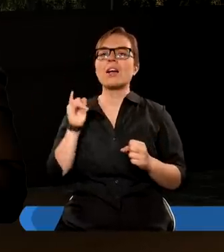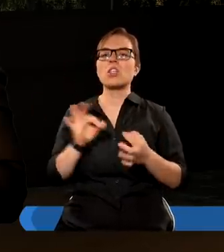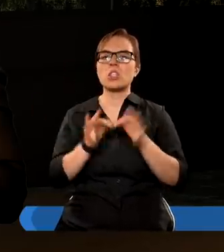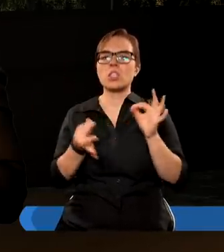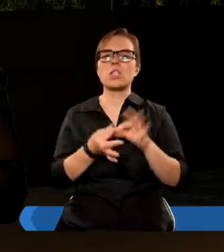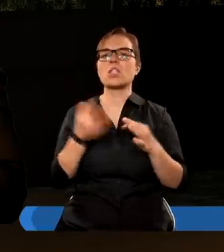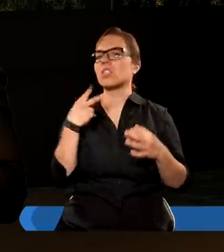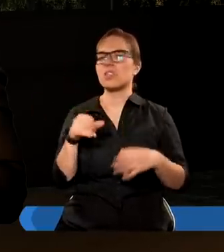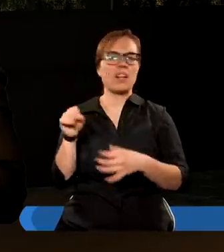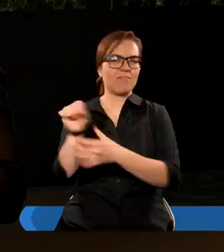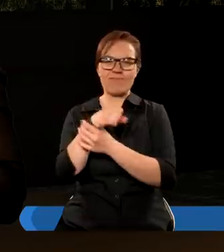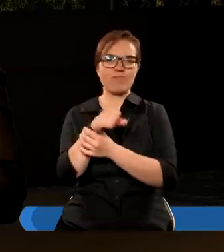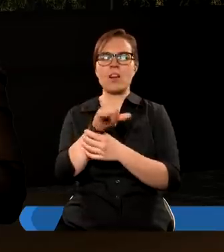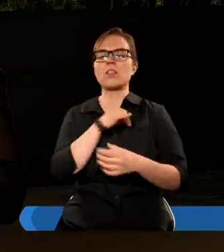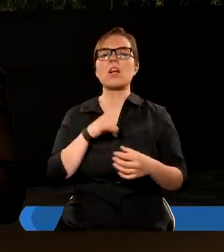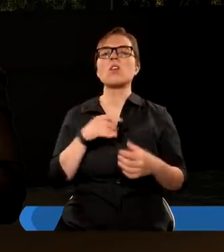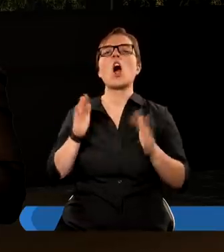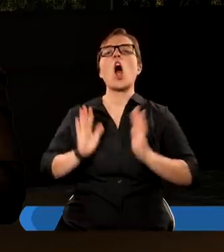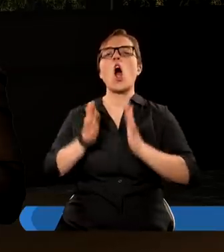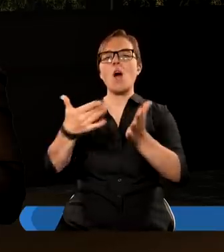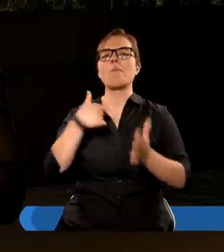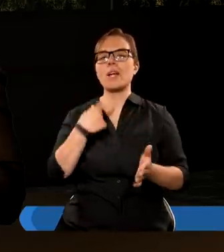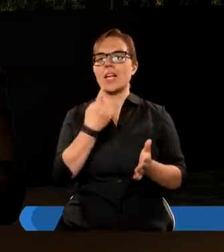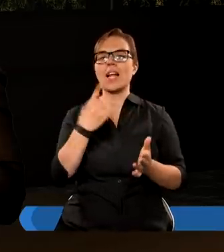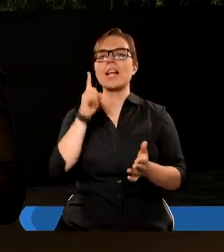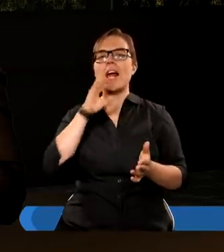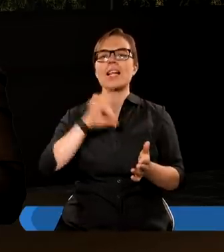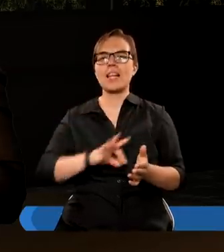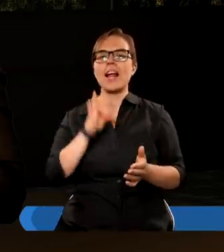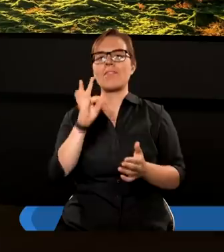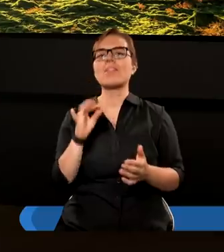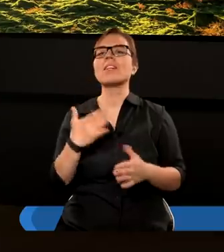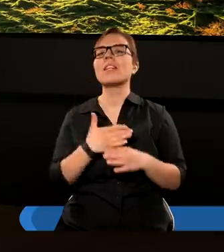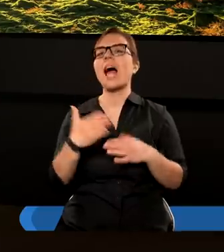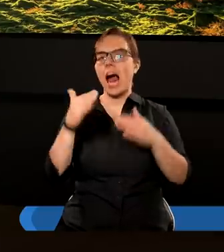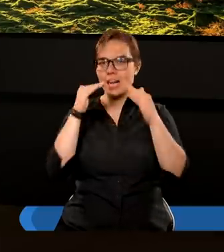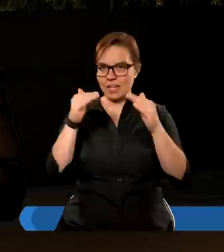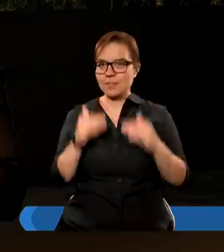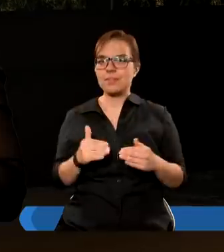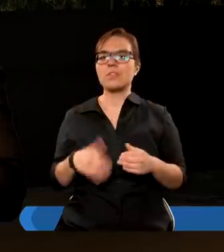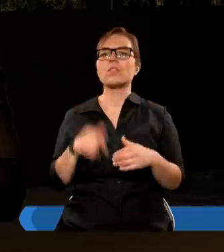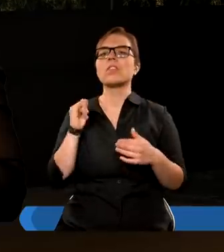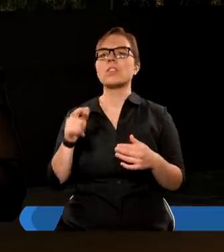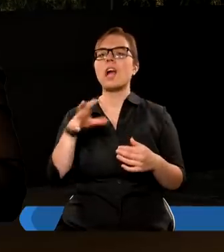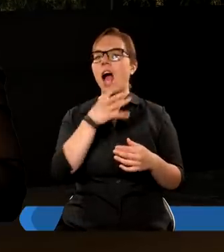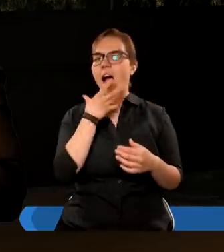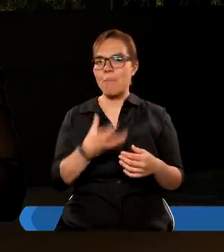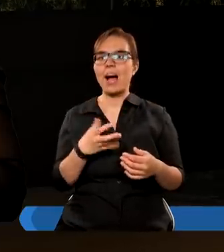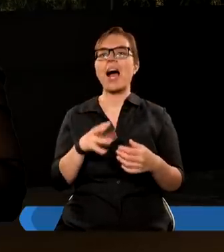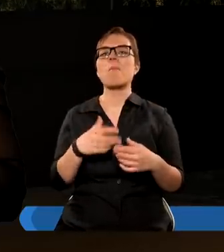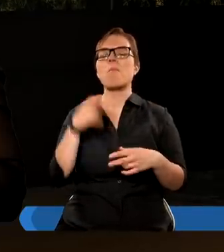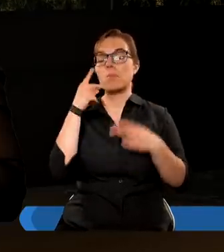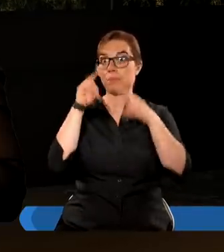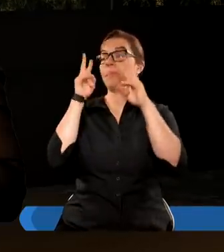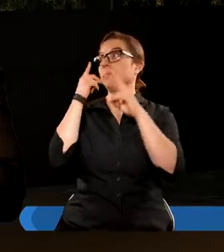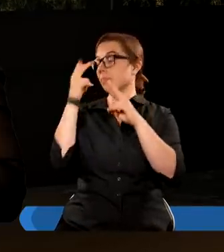gdyż nie wzbraniałeś się ofiarować mi jedynego syna swego. I dalej jeszcze troszkę. A gdy Abraham podniósł